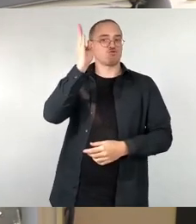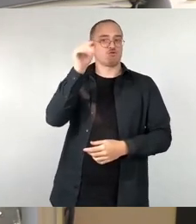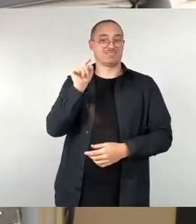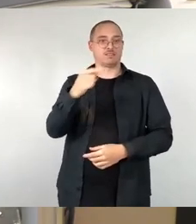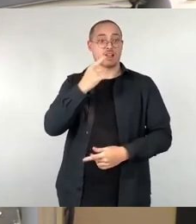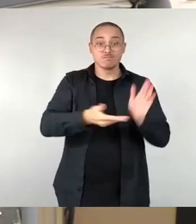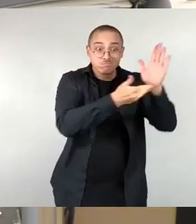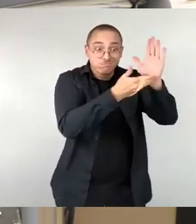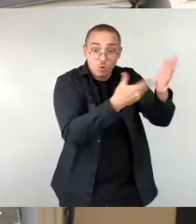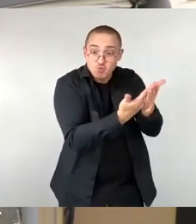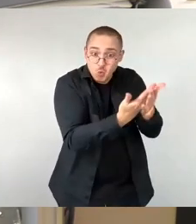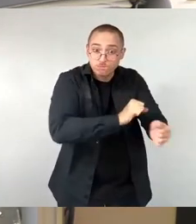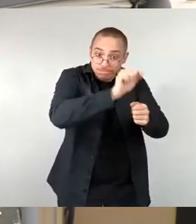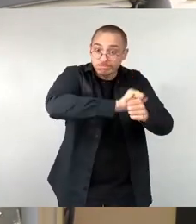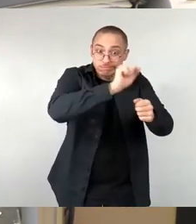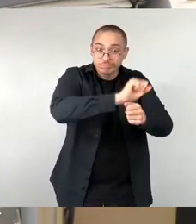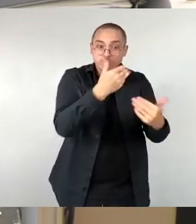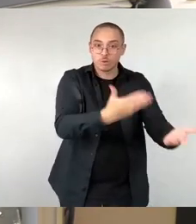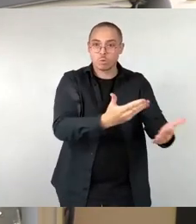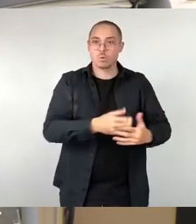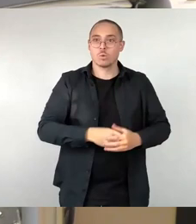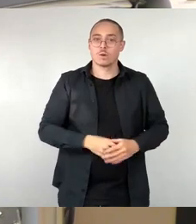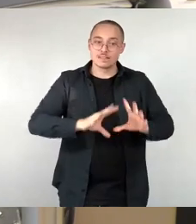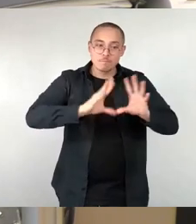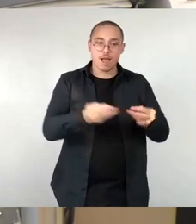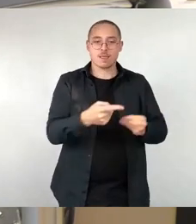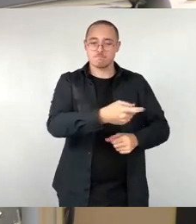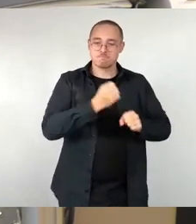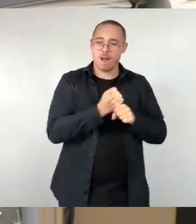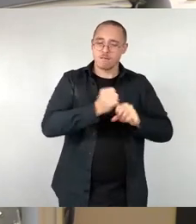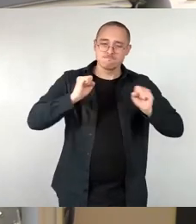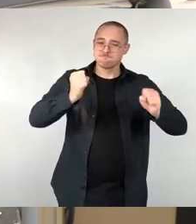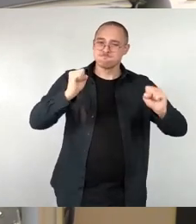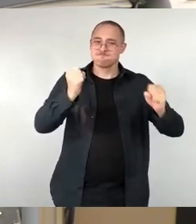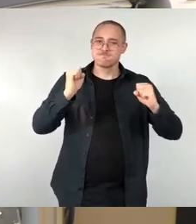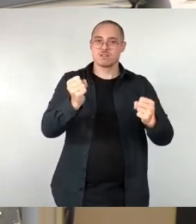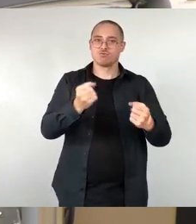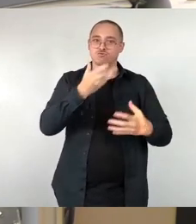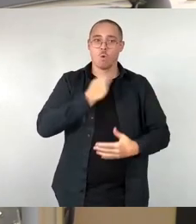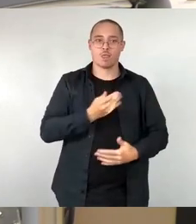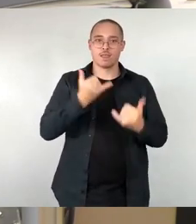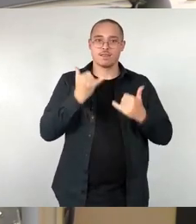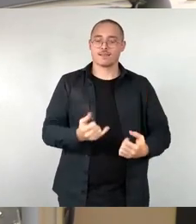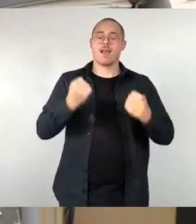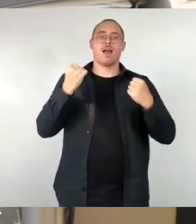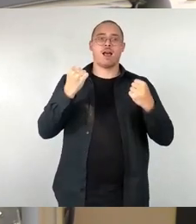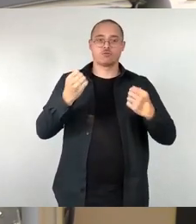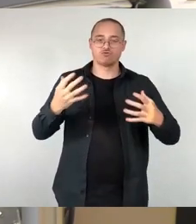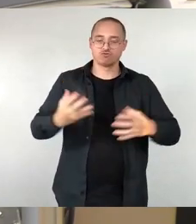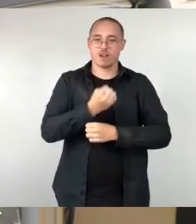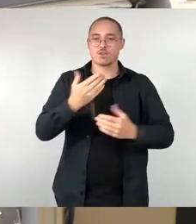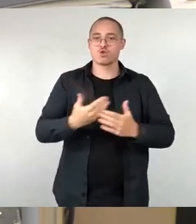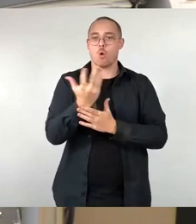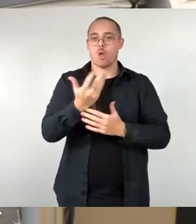gemeinsamer Verdienst mit anderen Initiativen ist es, dass jetzt ein neues Klimaschutzkonzept für Dresden vorliegt.